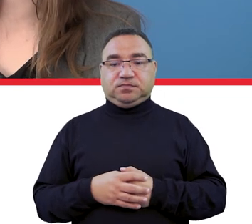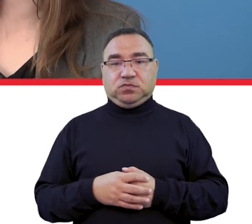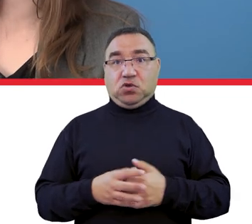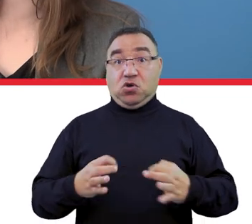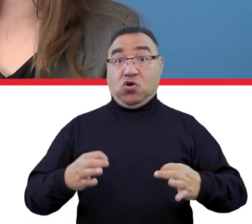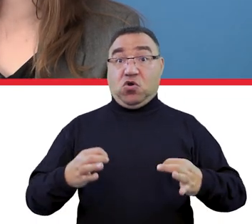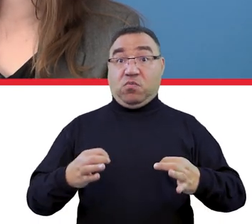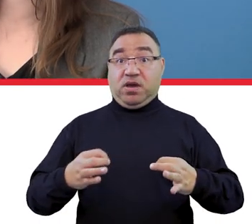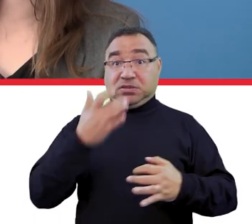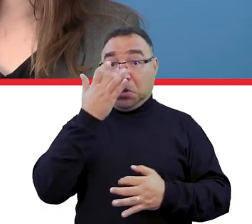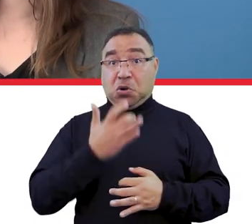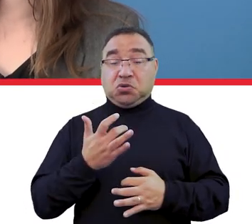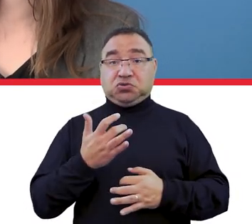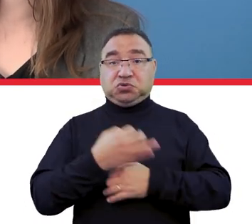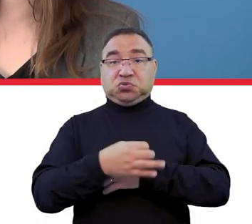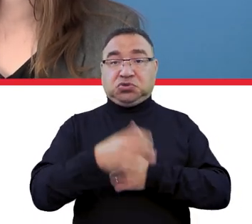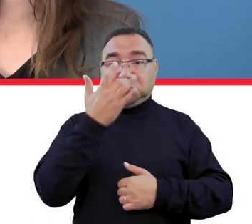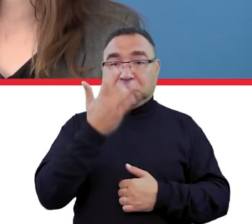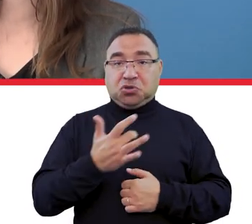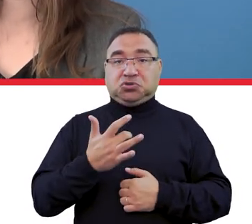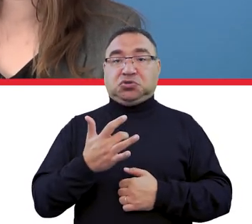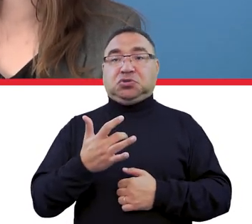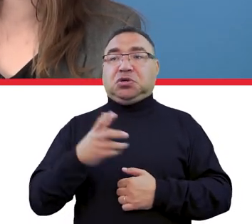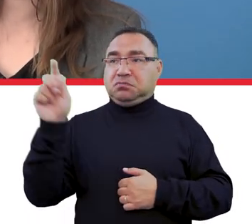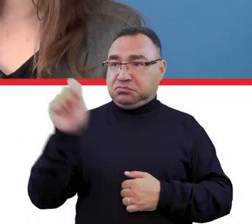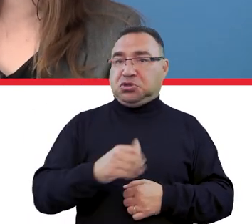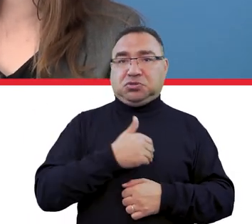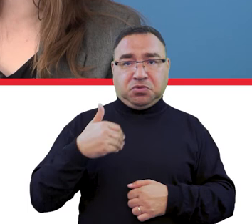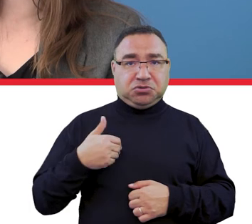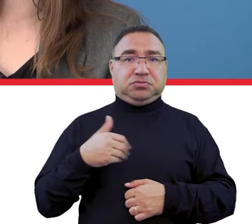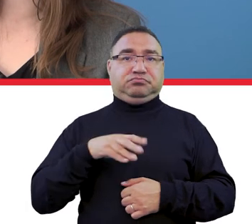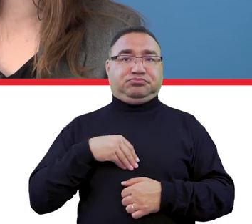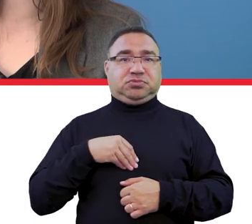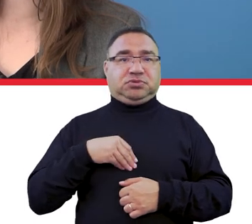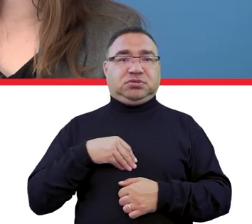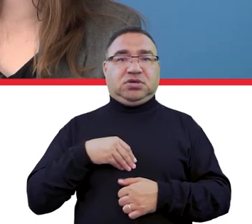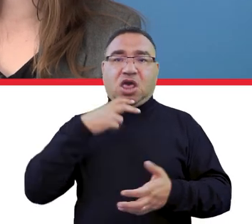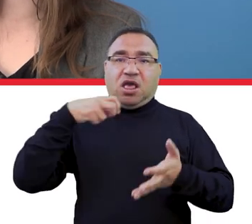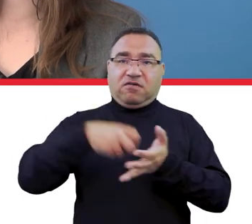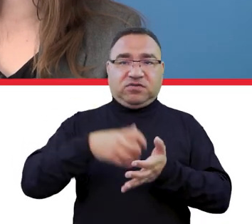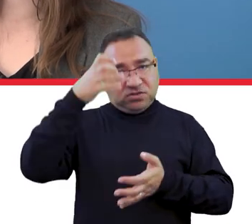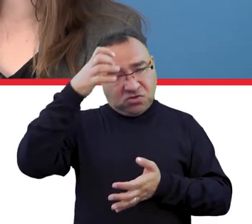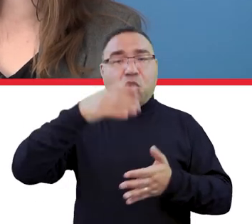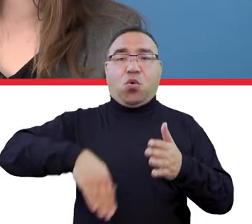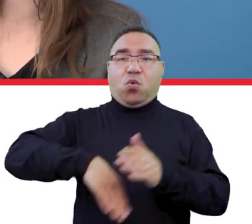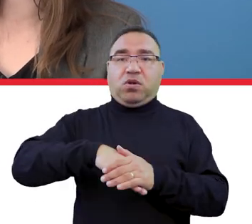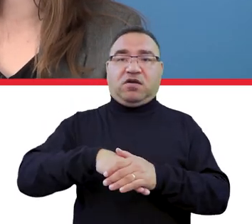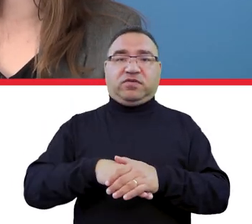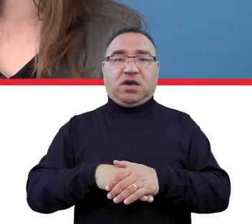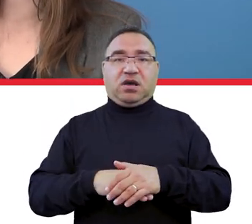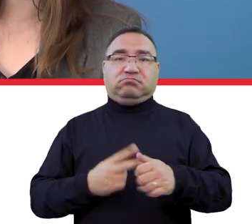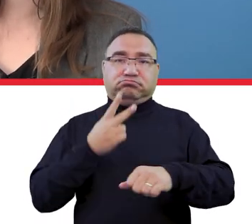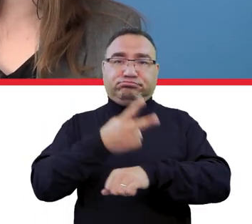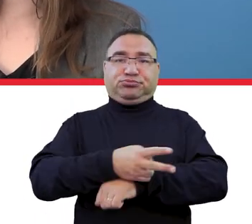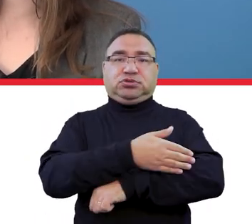obecnie w momencie panowania epidemii studenci z Rosji mogą przychodzić do Polski i wiza naukowa jest dla nich dokumentem uprawniającym do przekroczenia